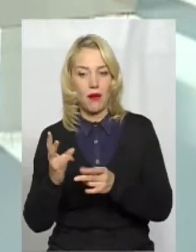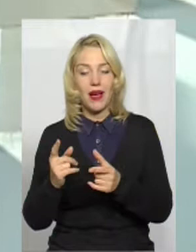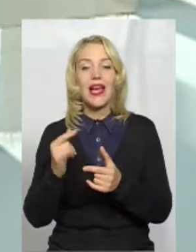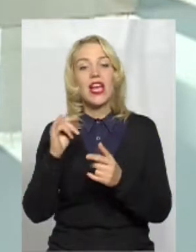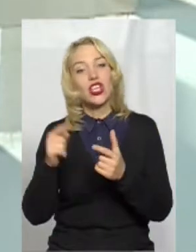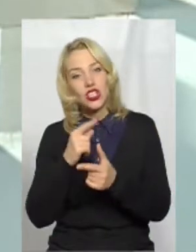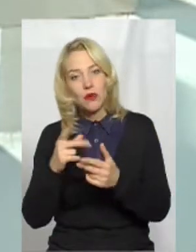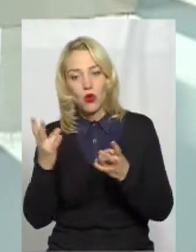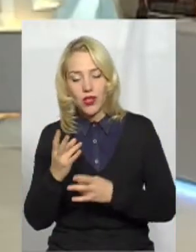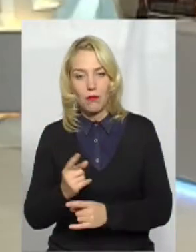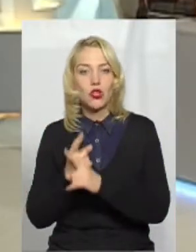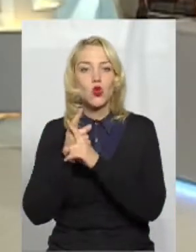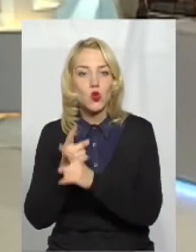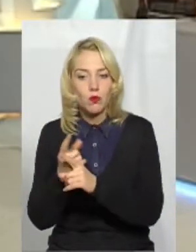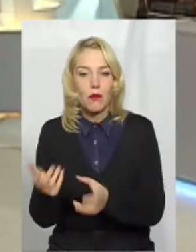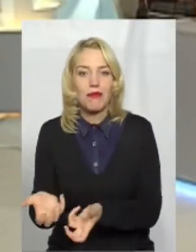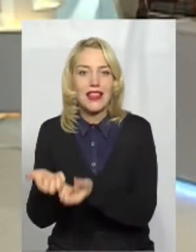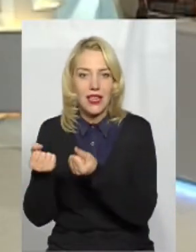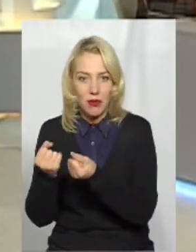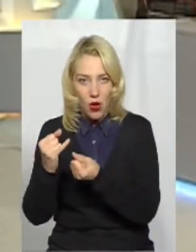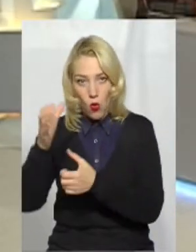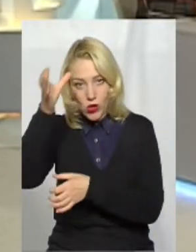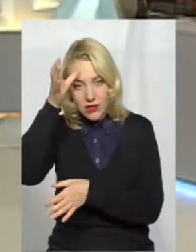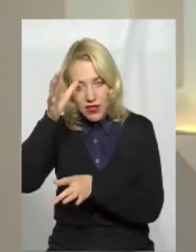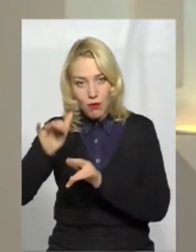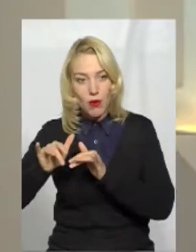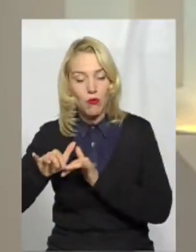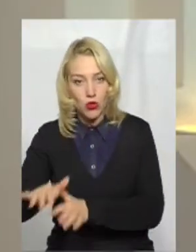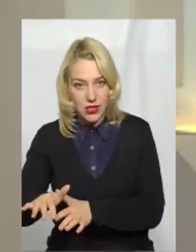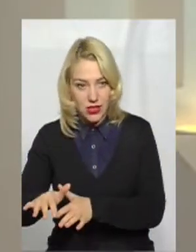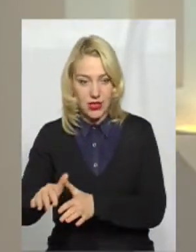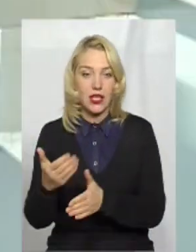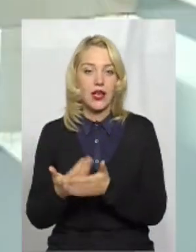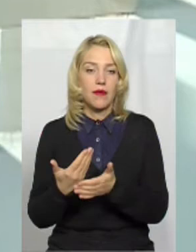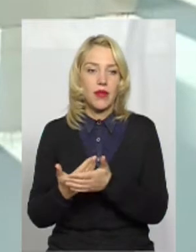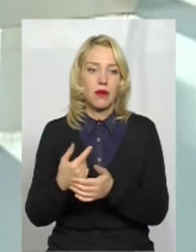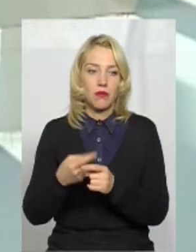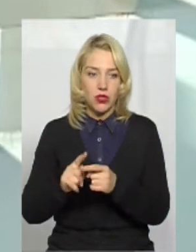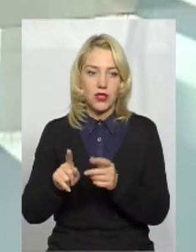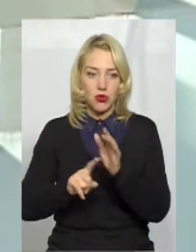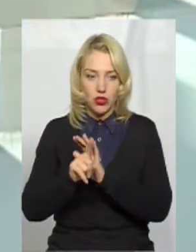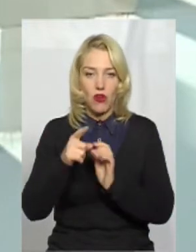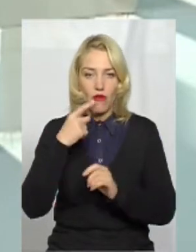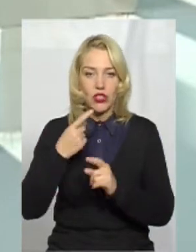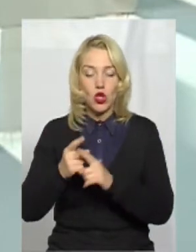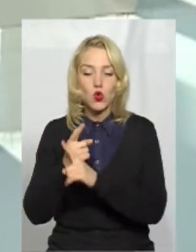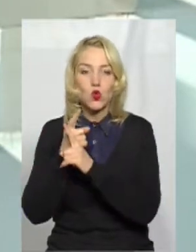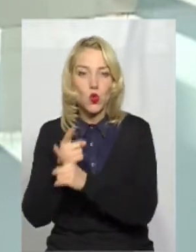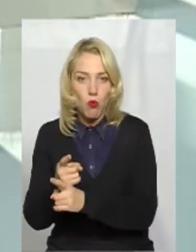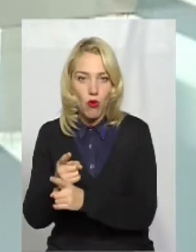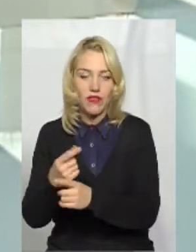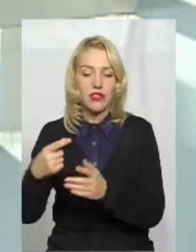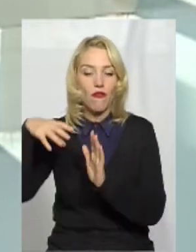супровід, підтримка в освітньому процесі. Який саме? Я вже про це починала говорити. Супровід